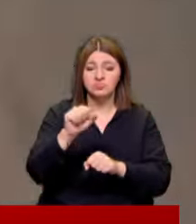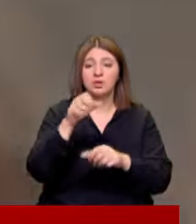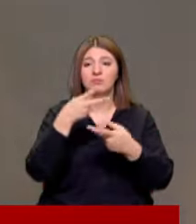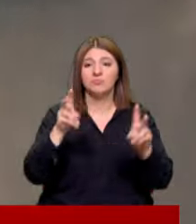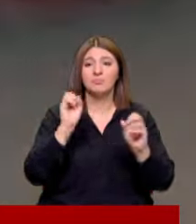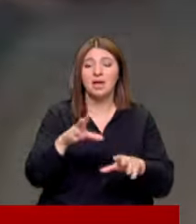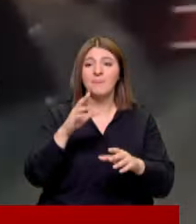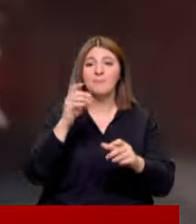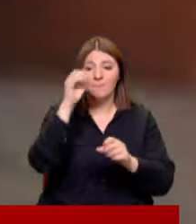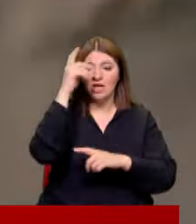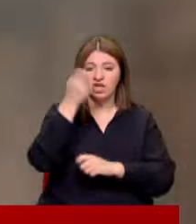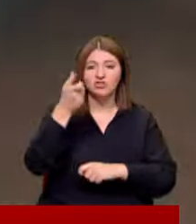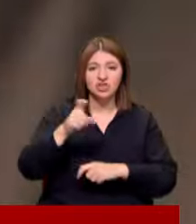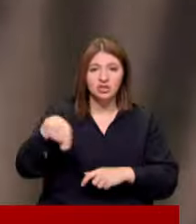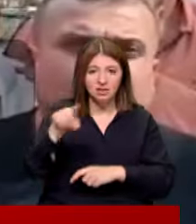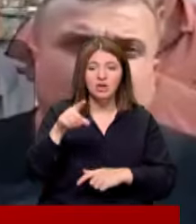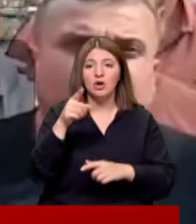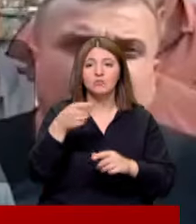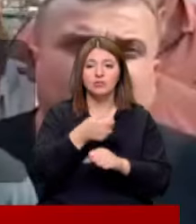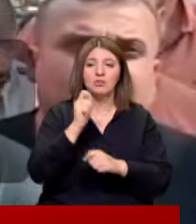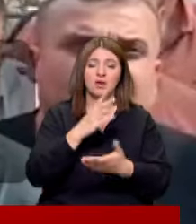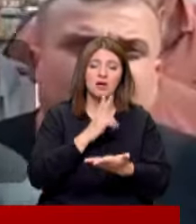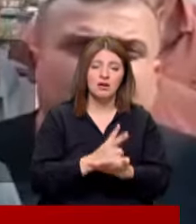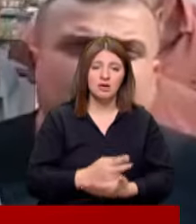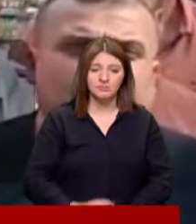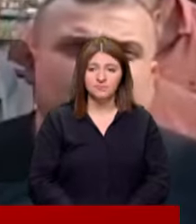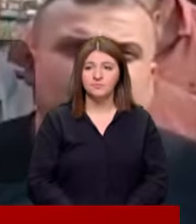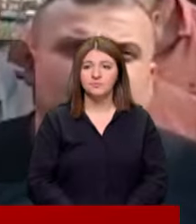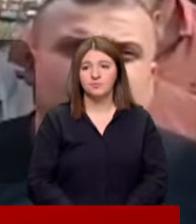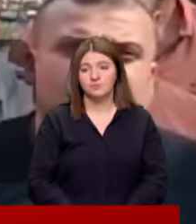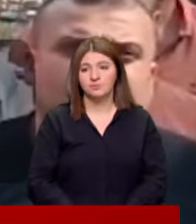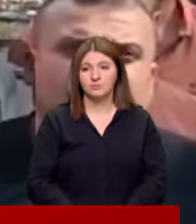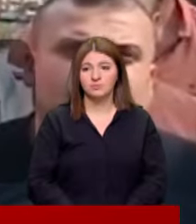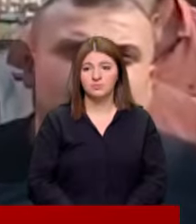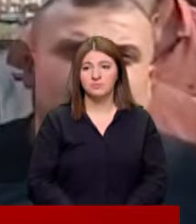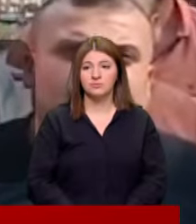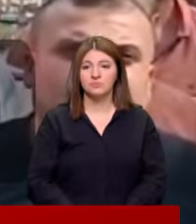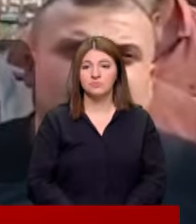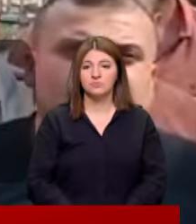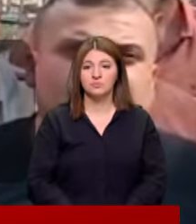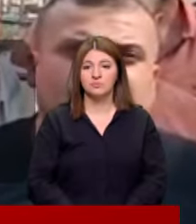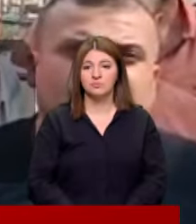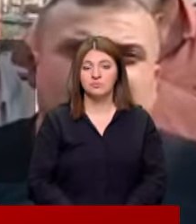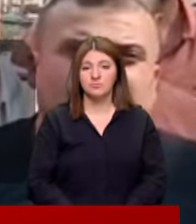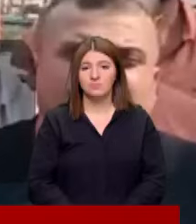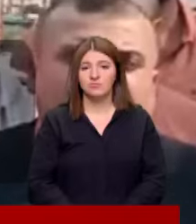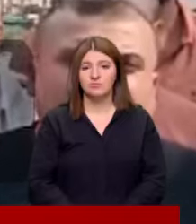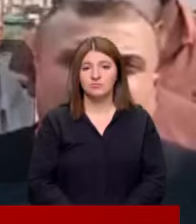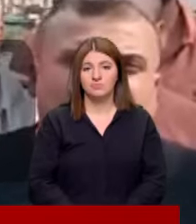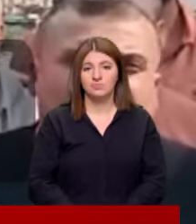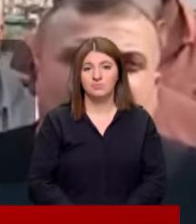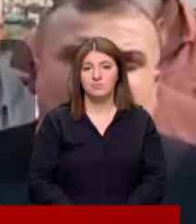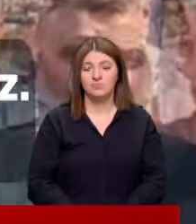bırakılan madencilerse mücadelede kararlı Biz şu anda müzakereyi açıyoruz Bir an önce bu meselenin çözülmesini